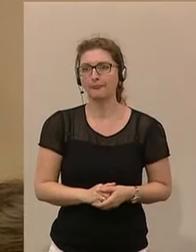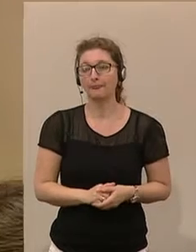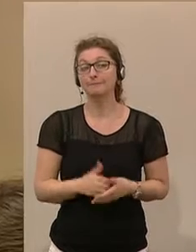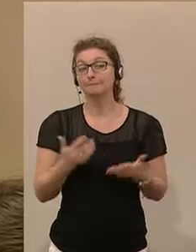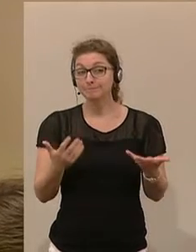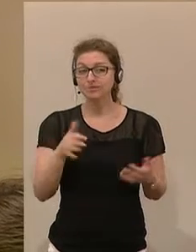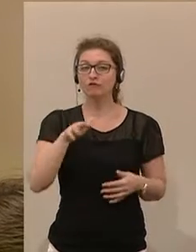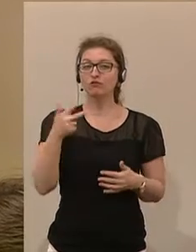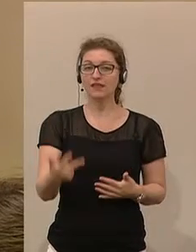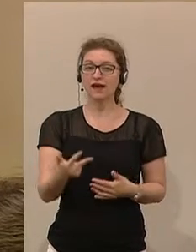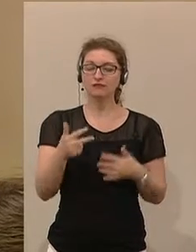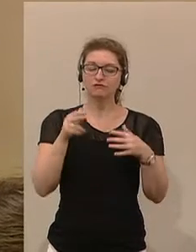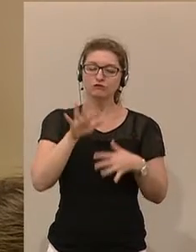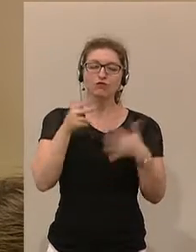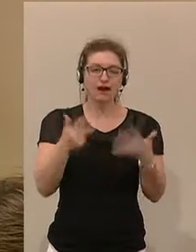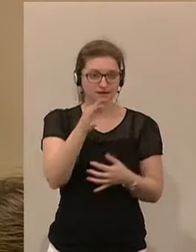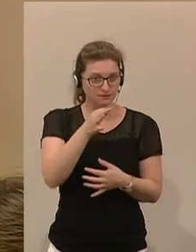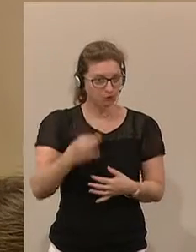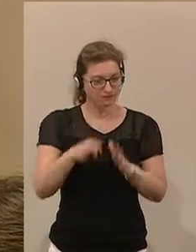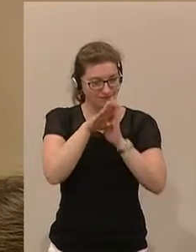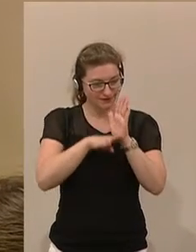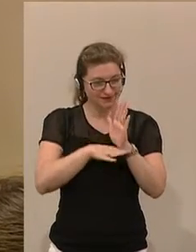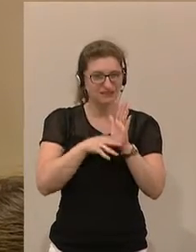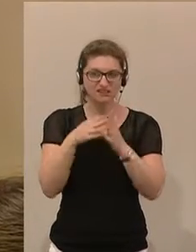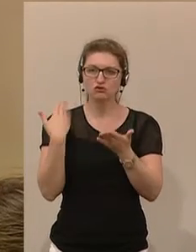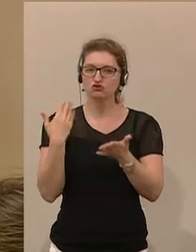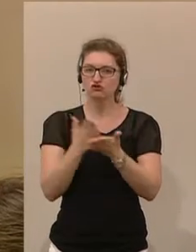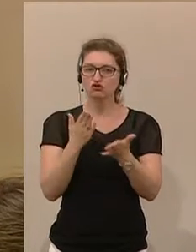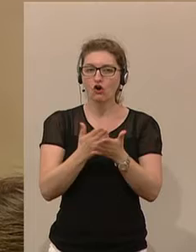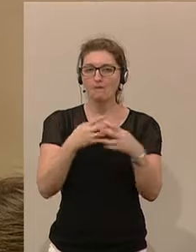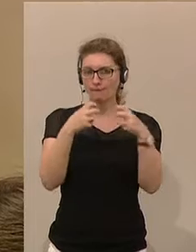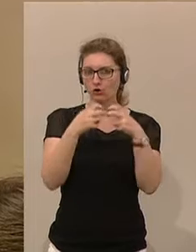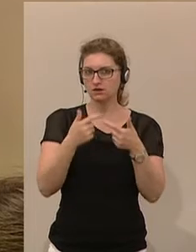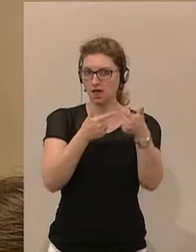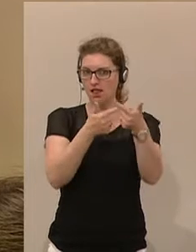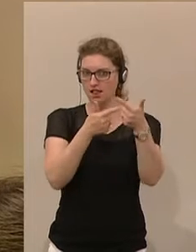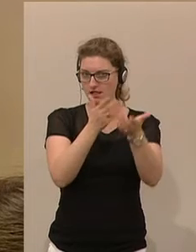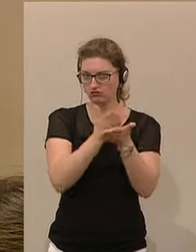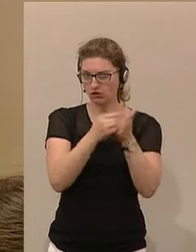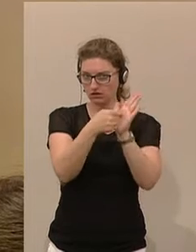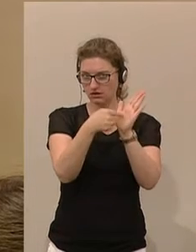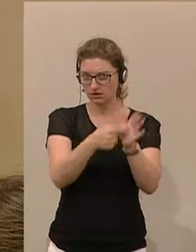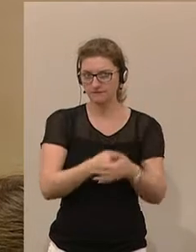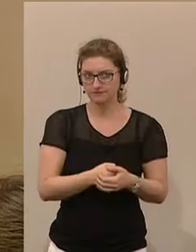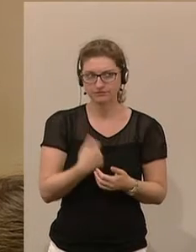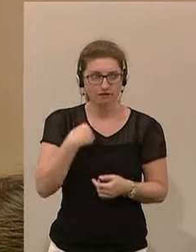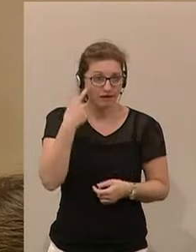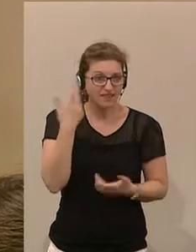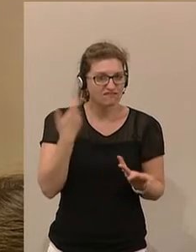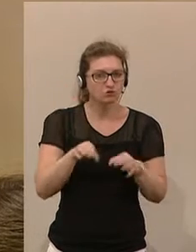85 Prozent der Gesetzgebung haben wir bereits nach Brüssel transferiert. Ich erinnere nur an die